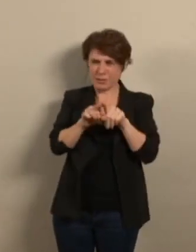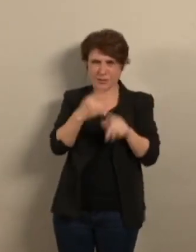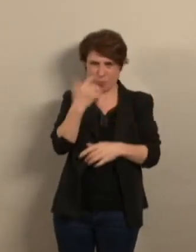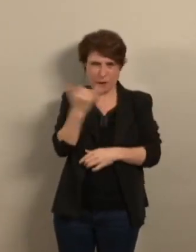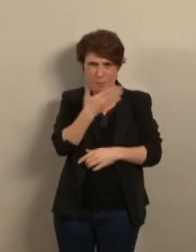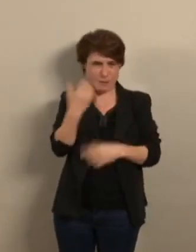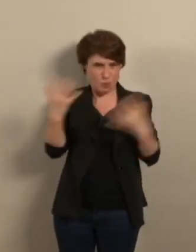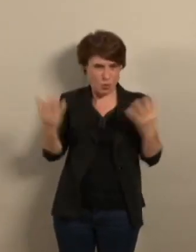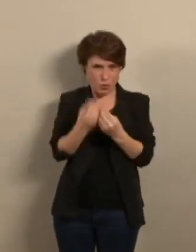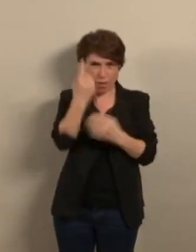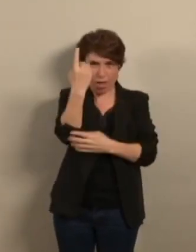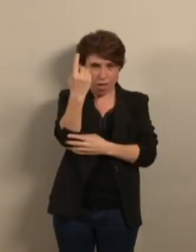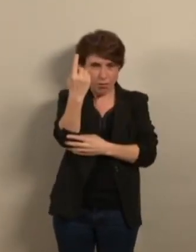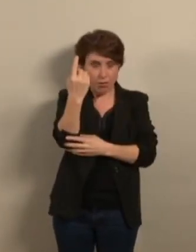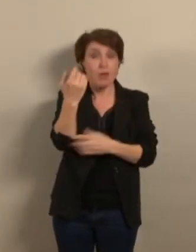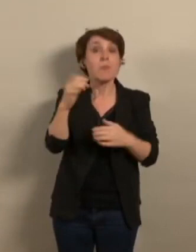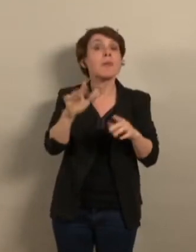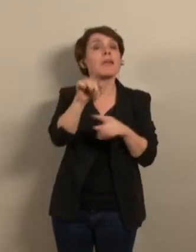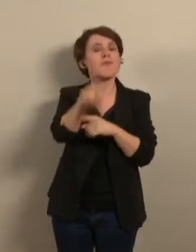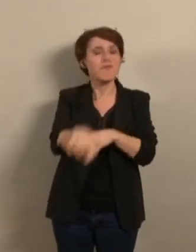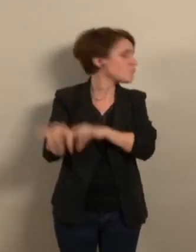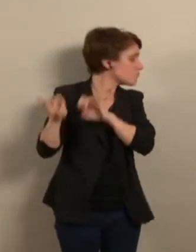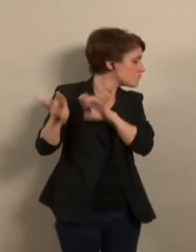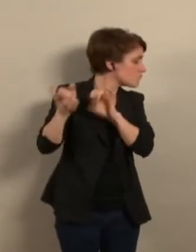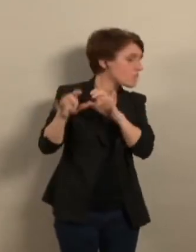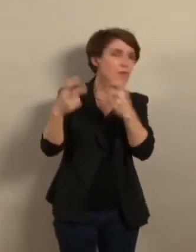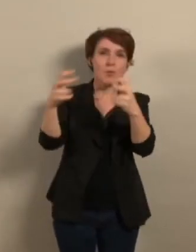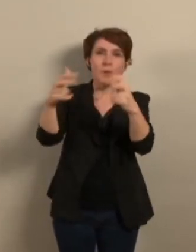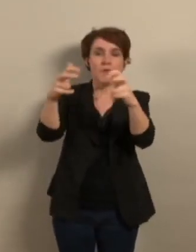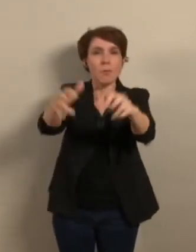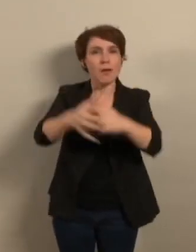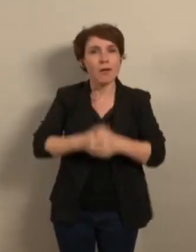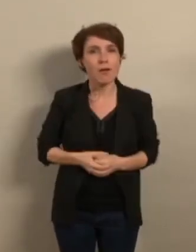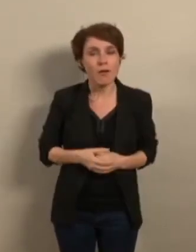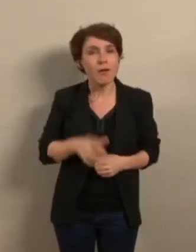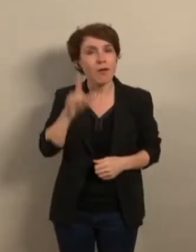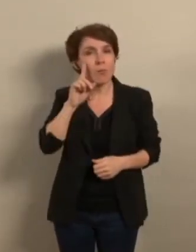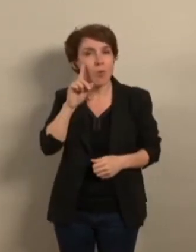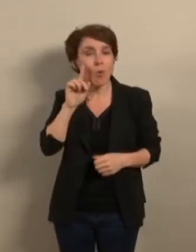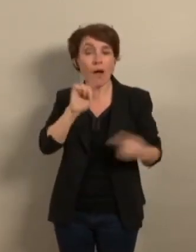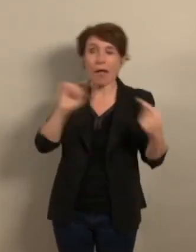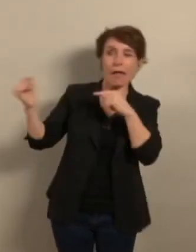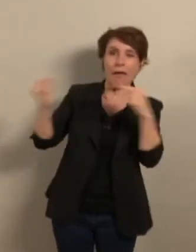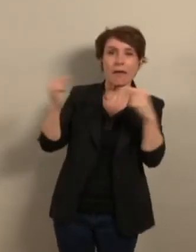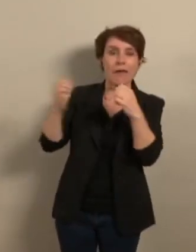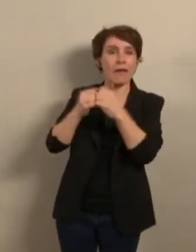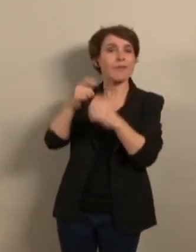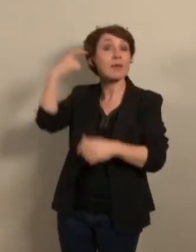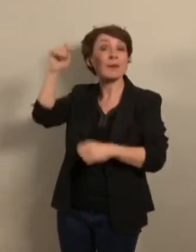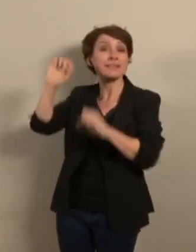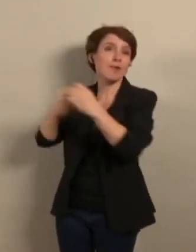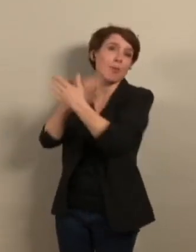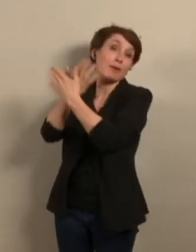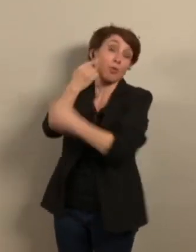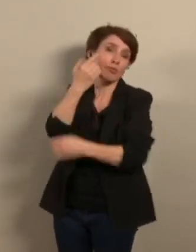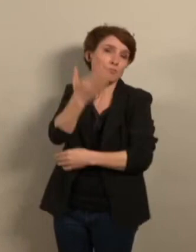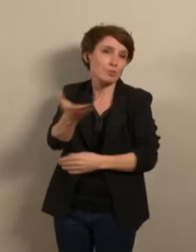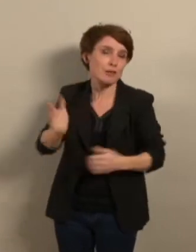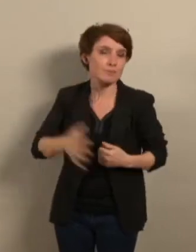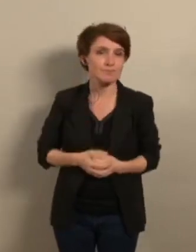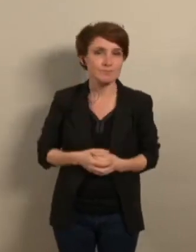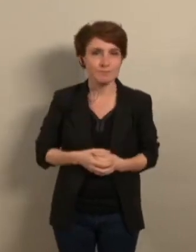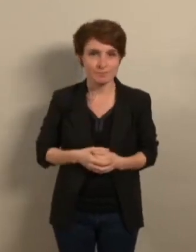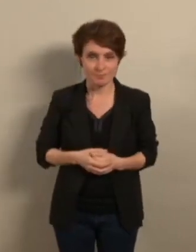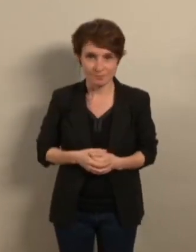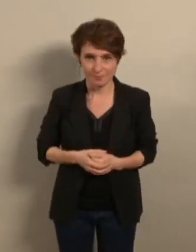Cette solution n'est pas envisagée de votre part aujourd'hui, considérant vos relations tumultueuses avec Christophe Ferrari. Il faut bien que les